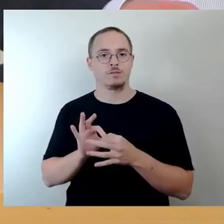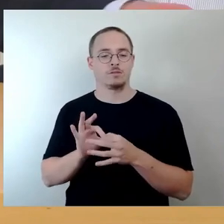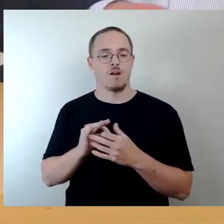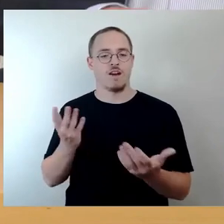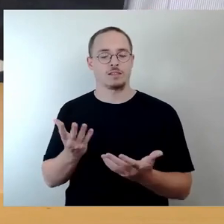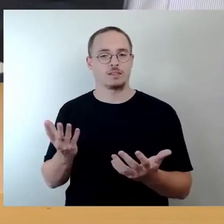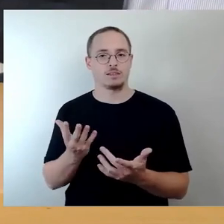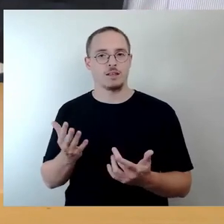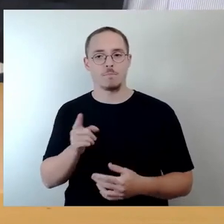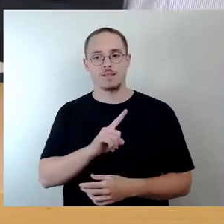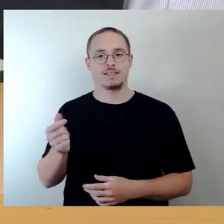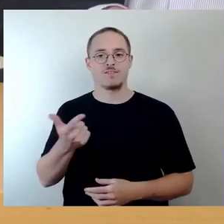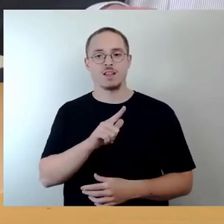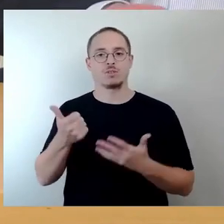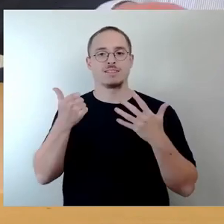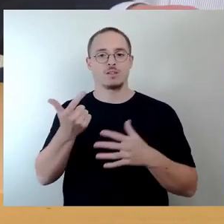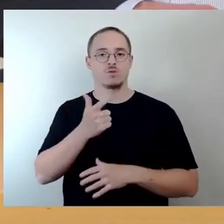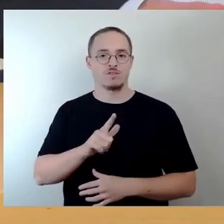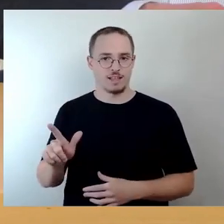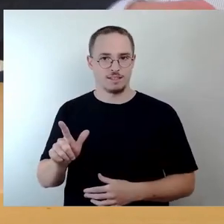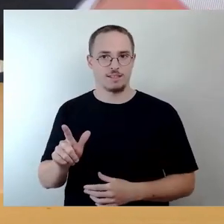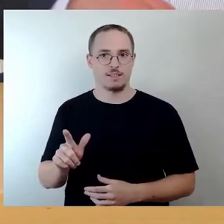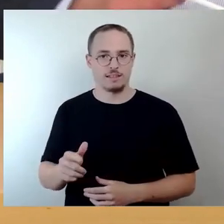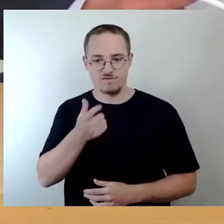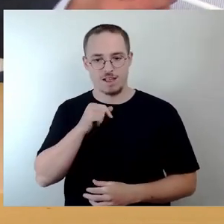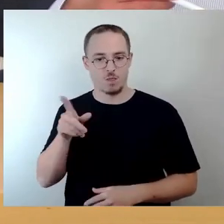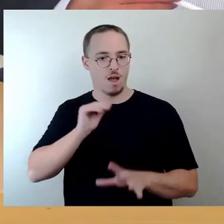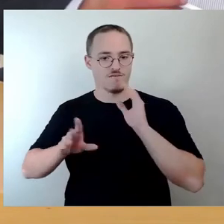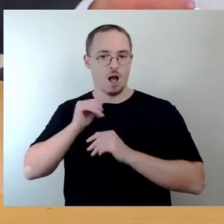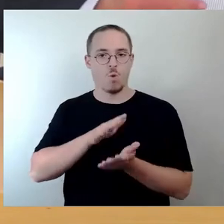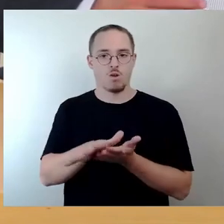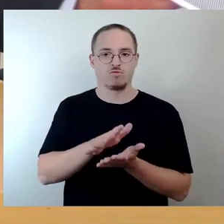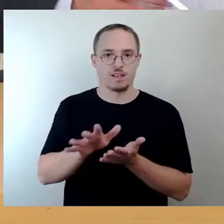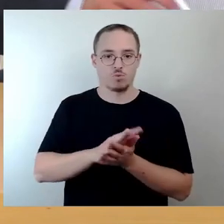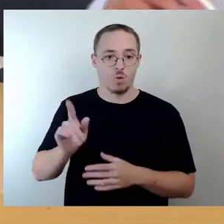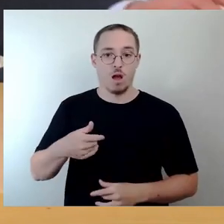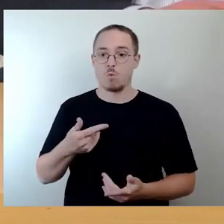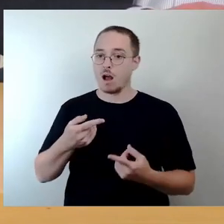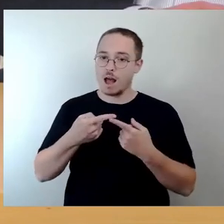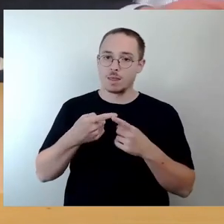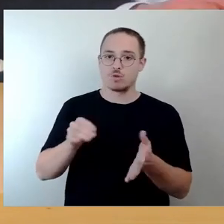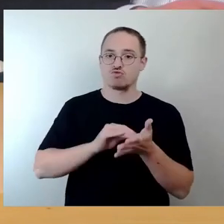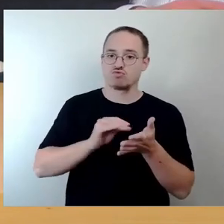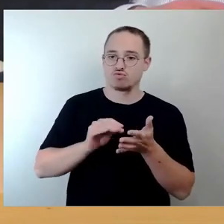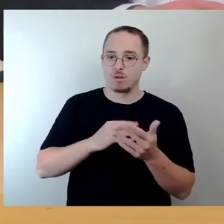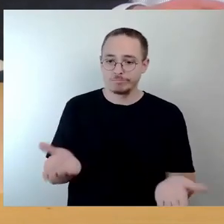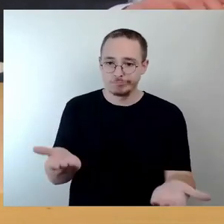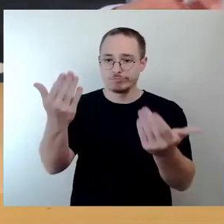ausgewertet haben und natürlich auch weiter Schulen motivieren wollen, sich an der Öffnung von Schulhöfen zu beteiligen.